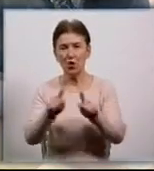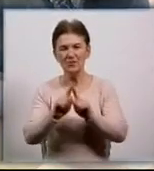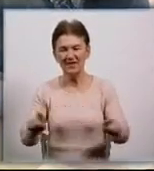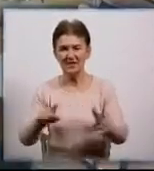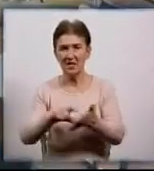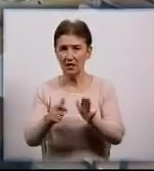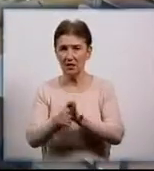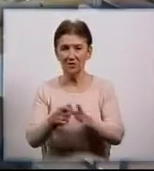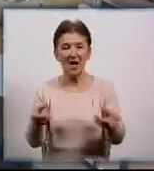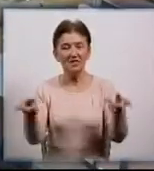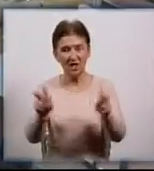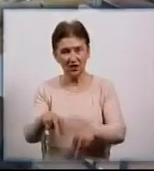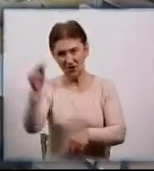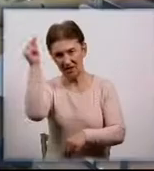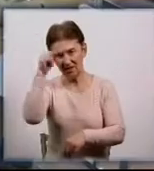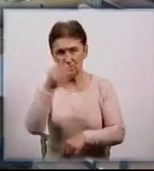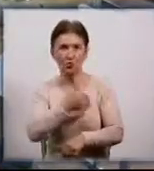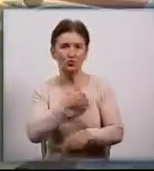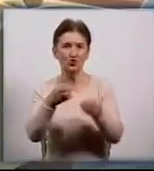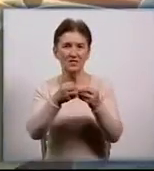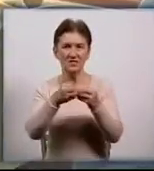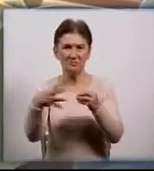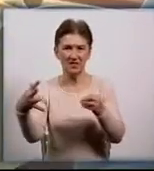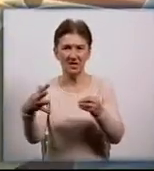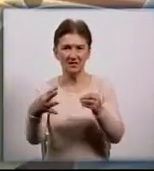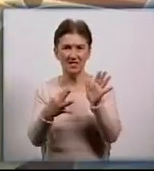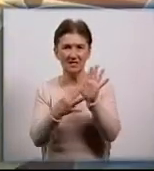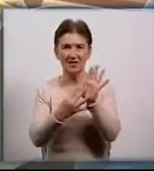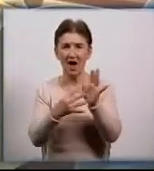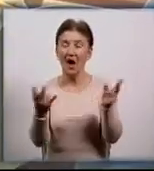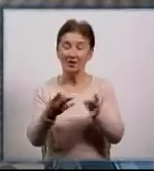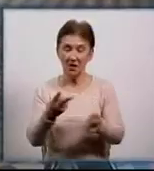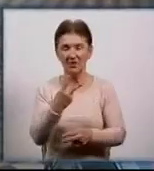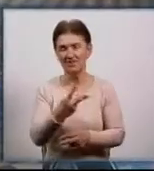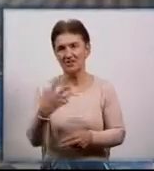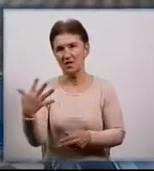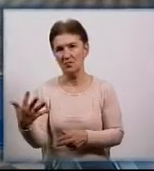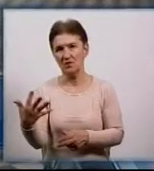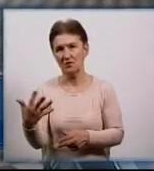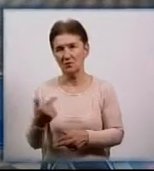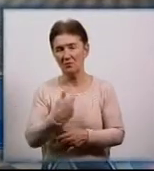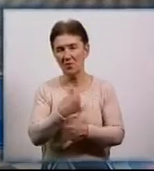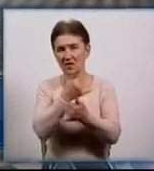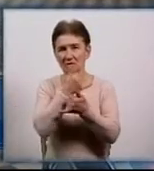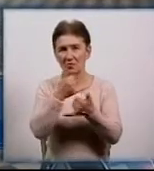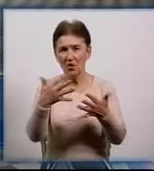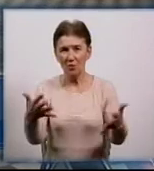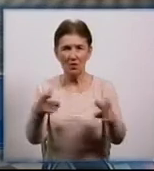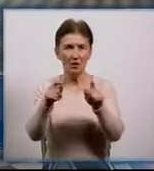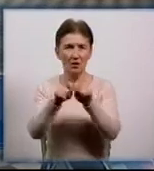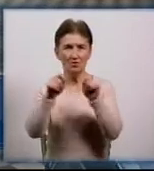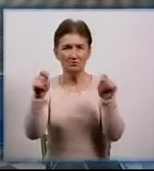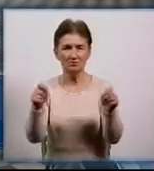Залишитись тут на навчання хочуть 15 дев'ятикласників. Треба 25. Ми не можемо відкрити 10